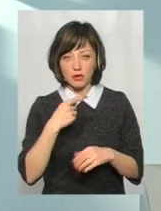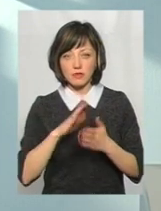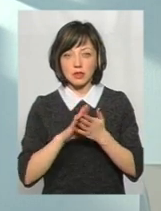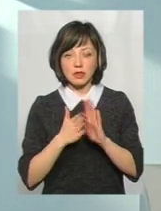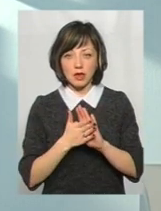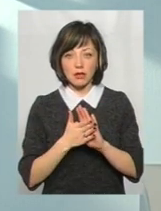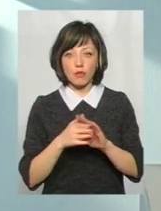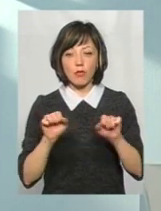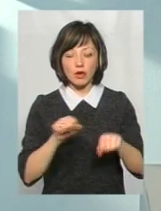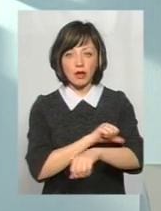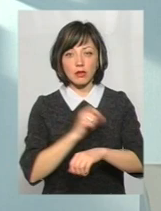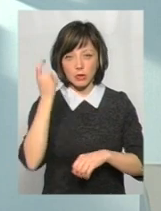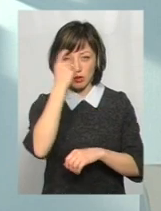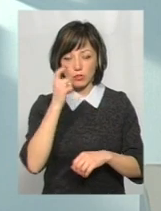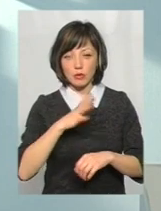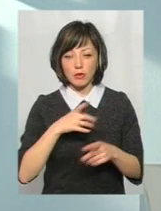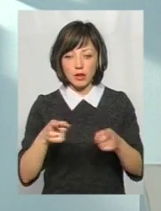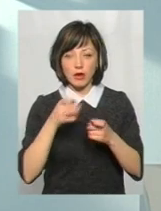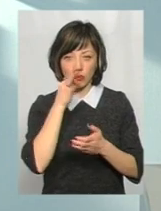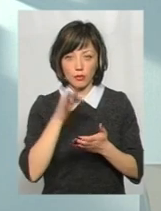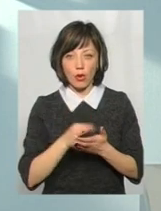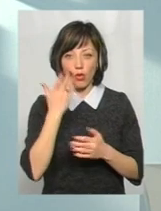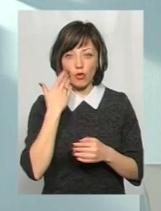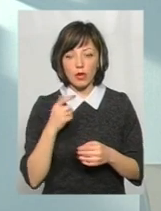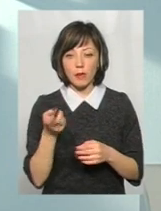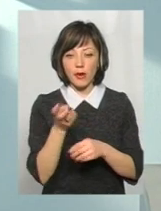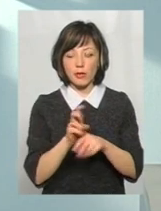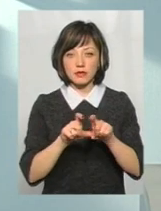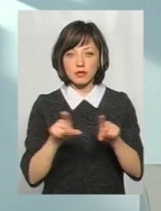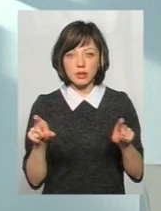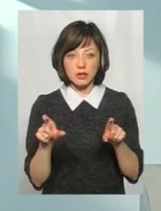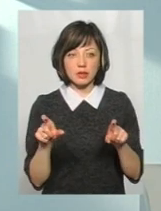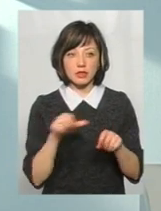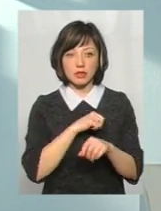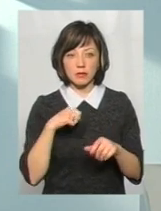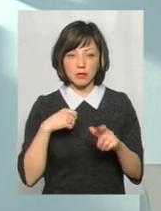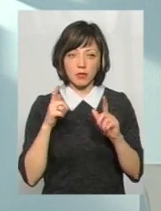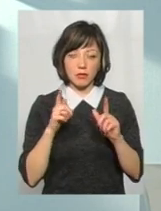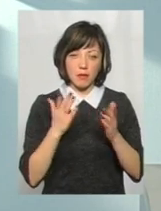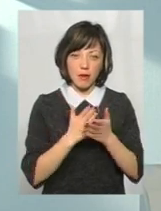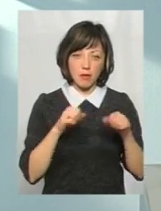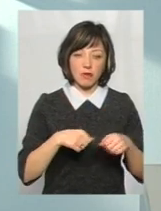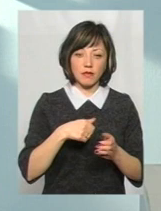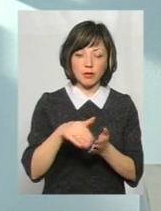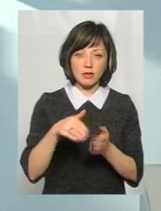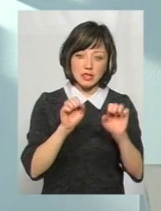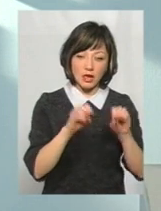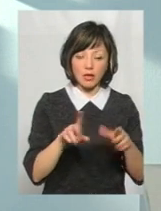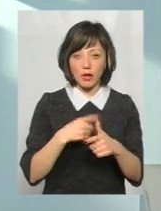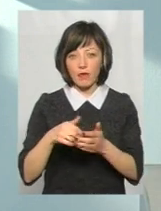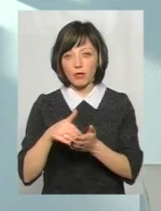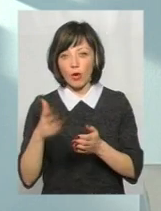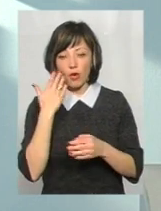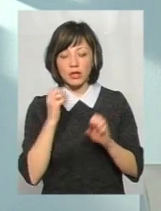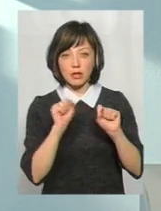стані ймовірного наркотичного сп'яніння були притягнути до відповідальності. Коли вона приходить в медзаклад, виключно добривільно. Вона має право або здати, або там відмовитись. І от коли